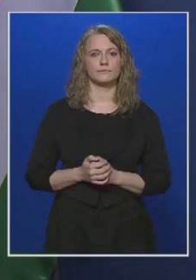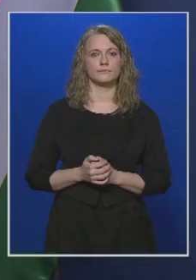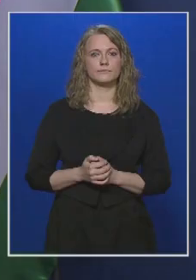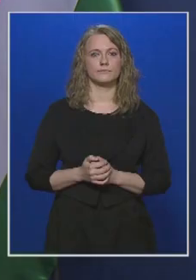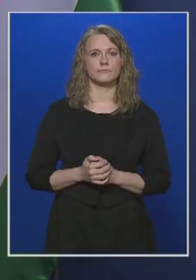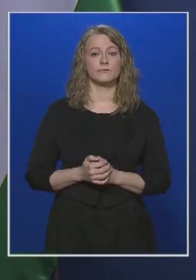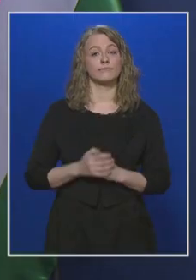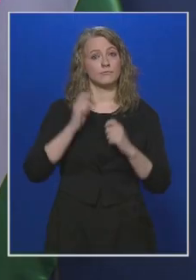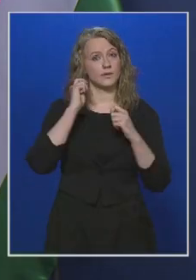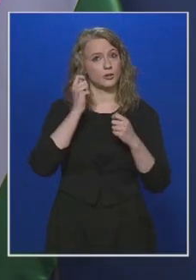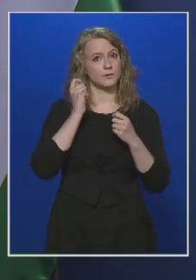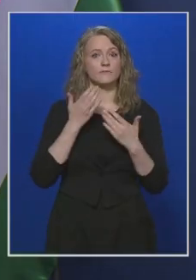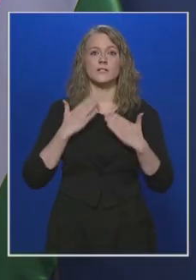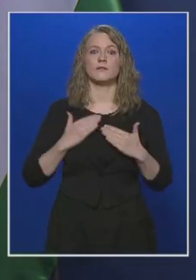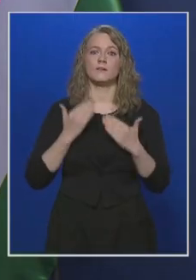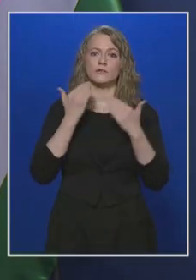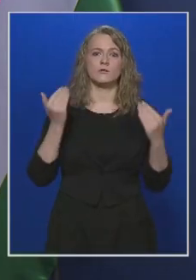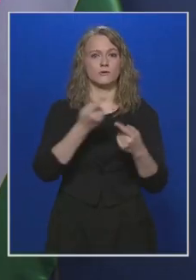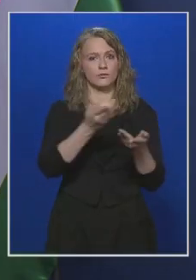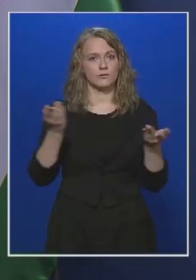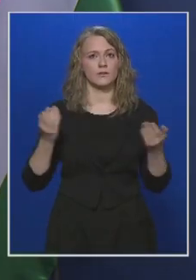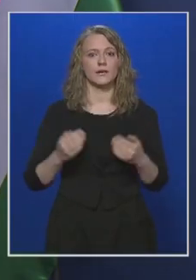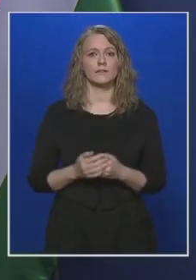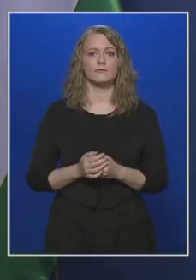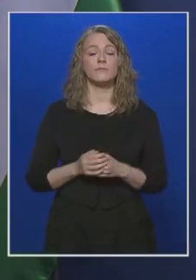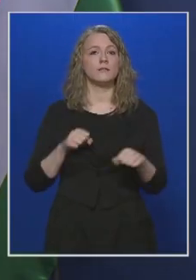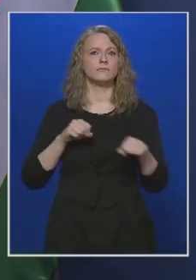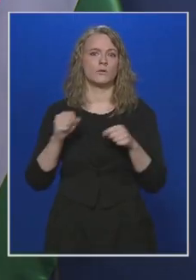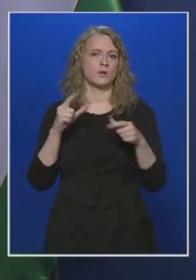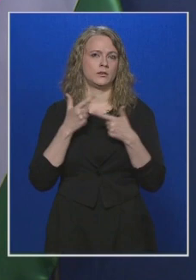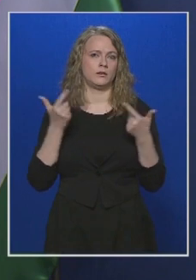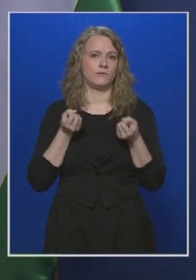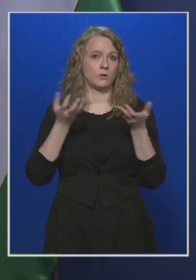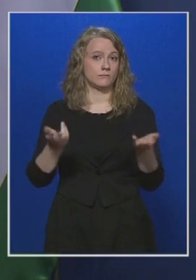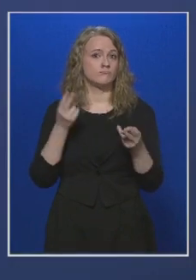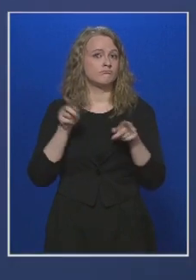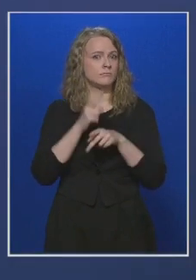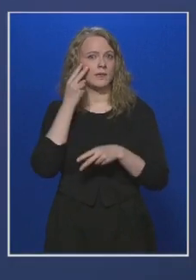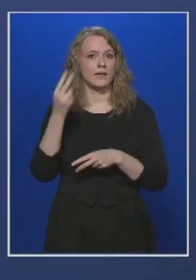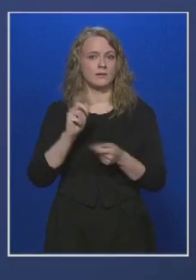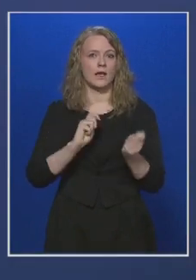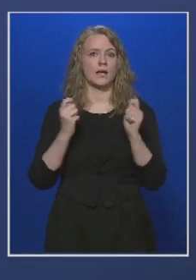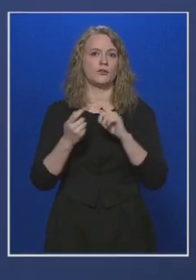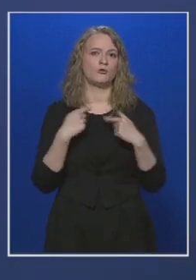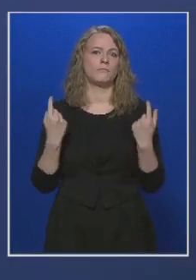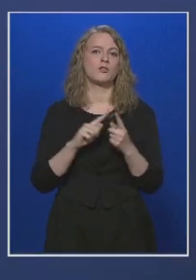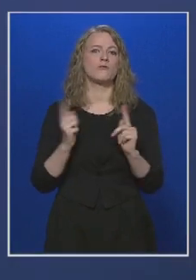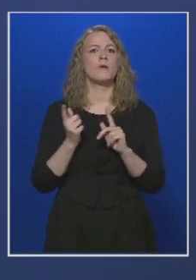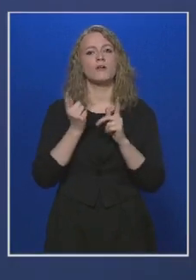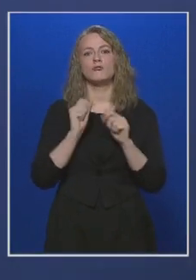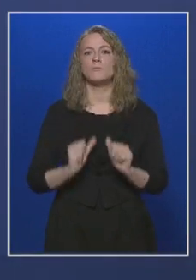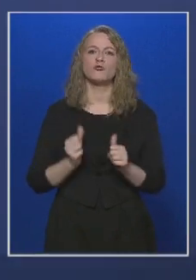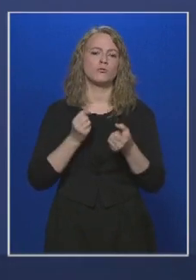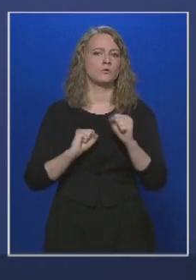Jó napot kívánok! Szeretetel köszöntjük Önöket a Kormányinfon. Mint látják, átálltunk mi is egy más típusú